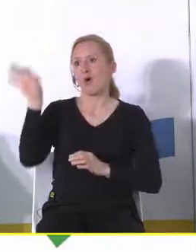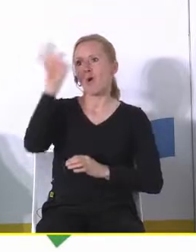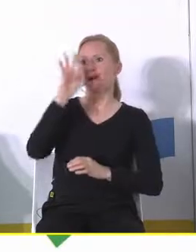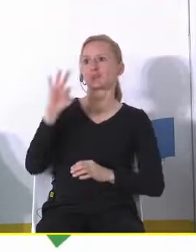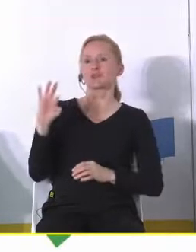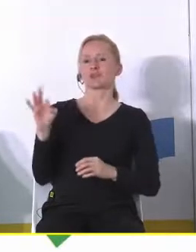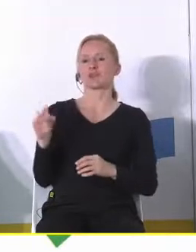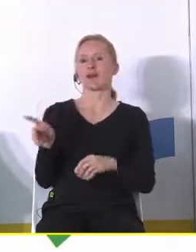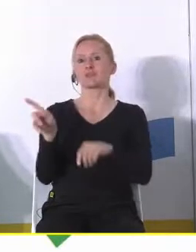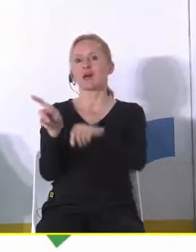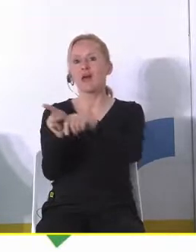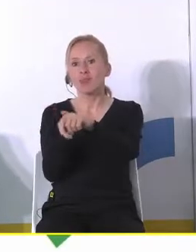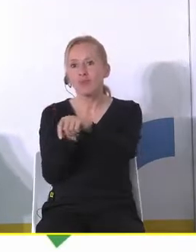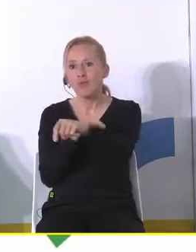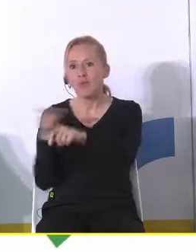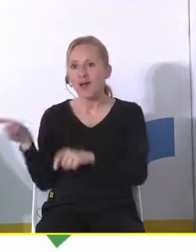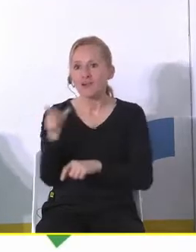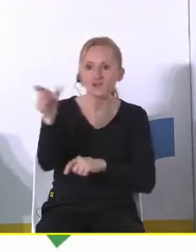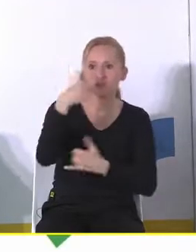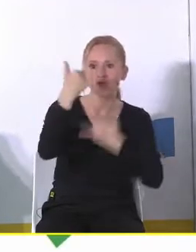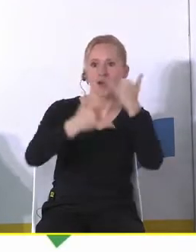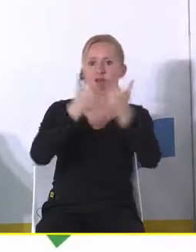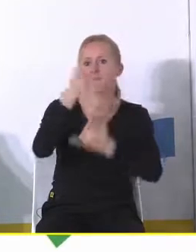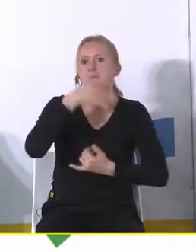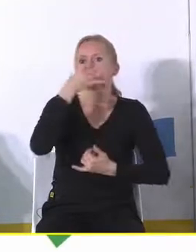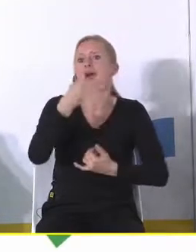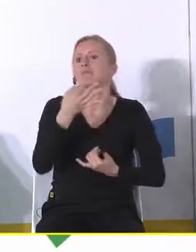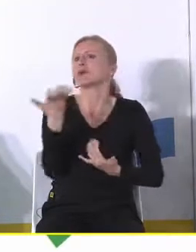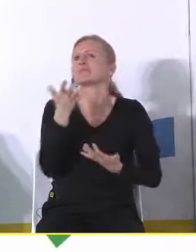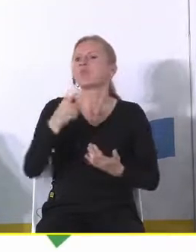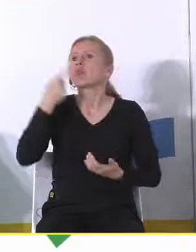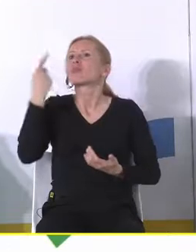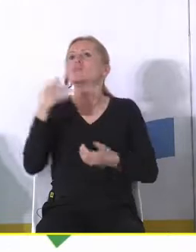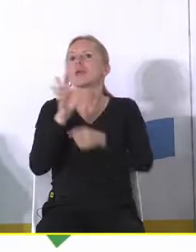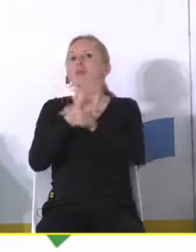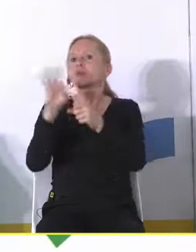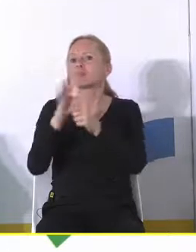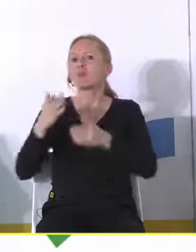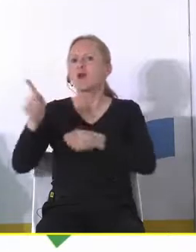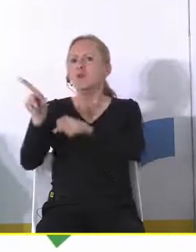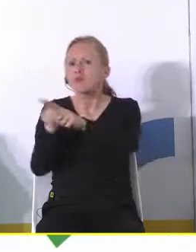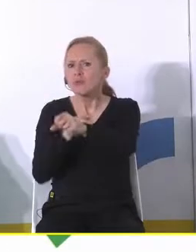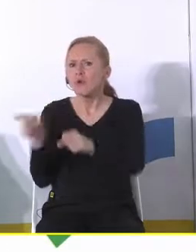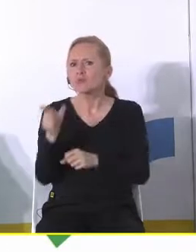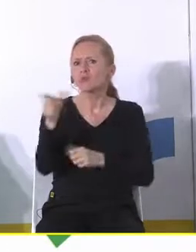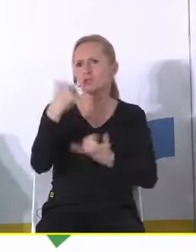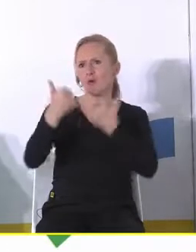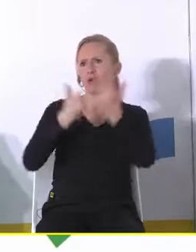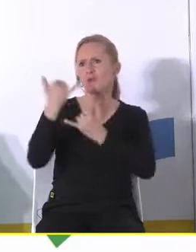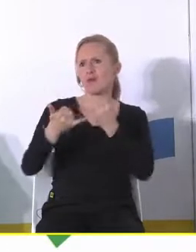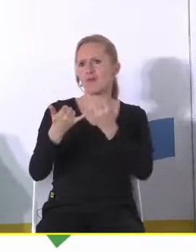się że nagle ta najdłuższa ścieżka rowerowa w regionie tak bo ich pytamy z jakiego jesteście dumni projektu mamy najdłuższą ścieżkę rowerową w regionie